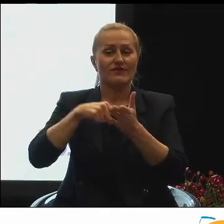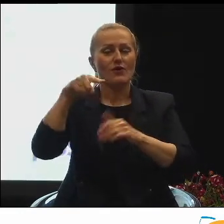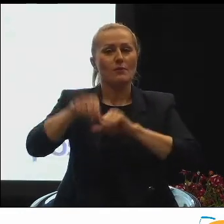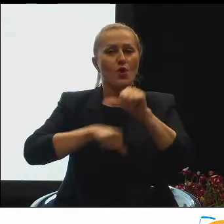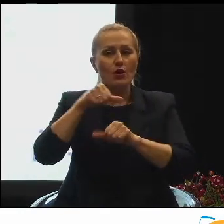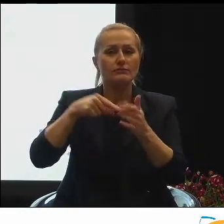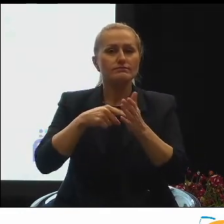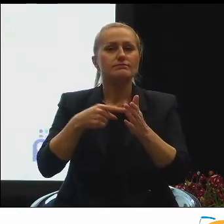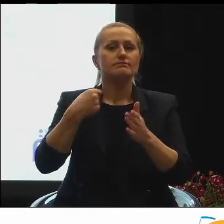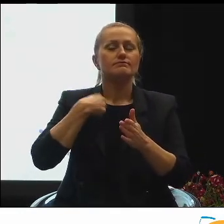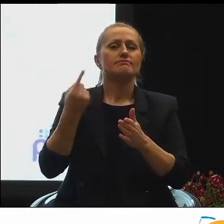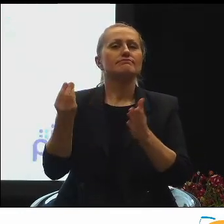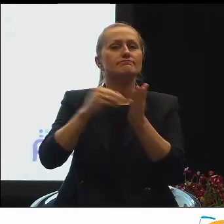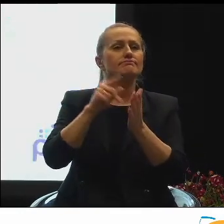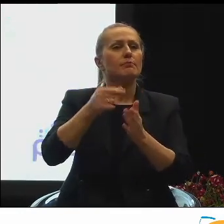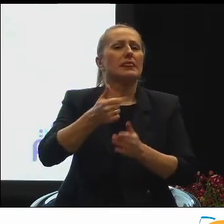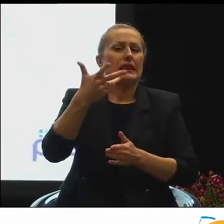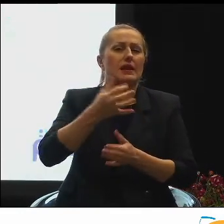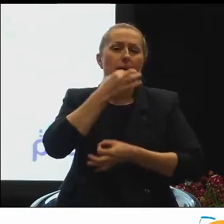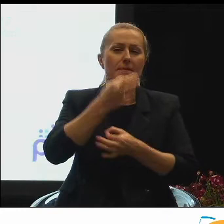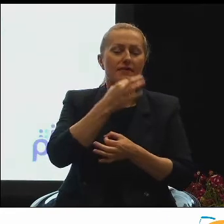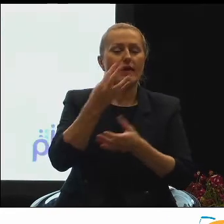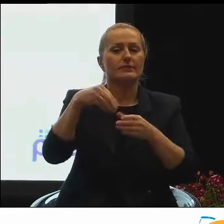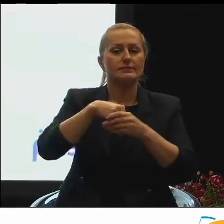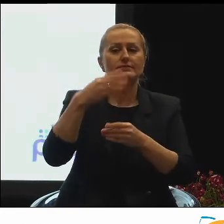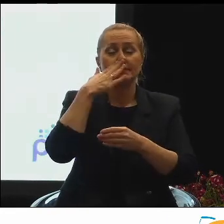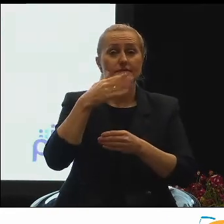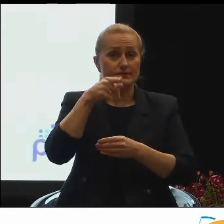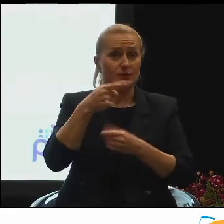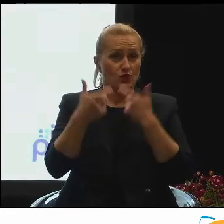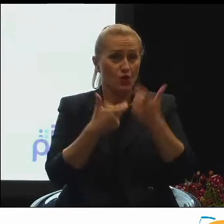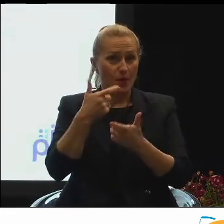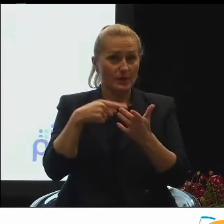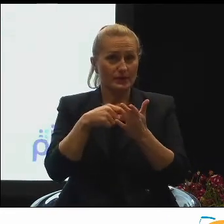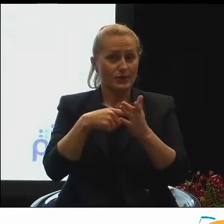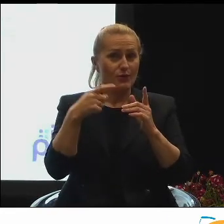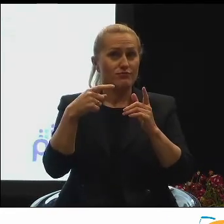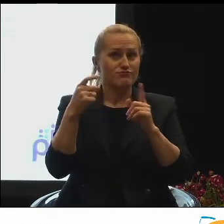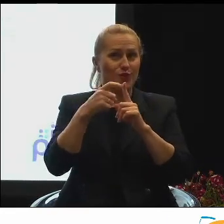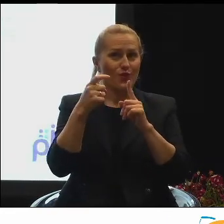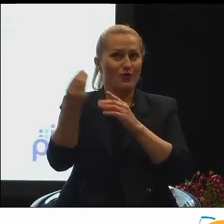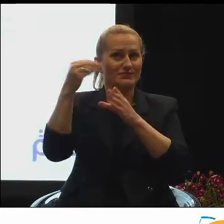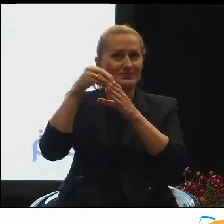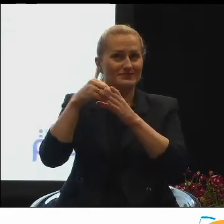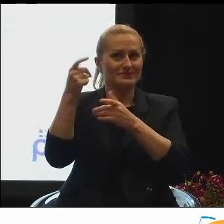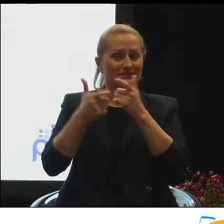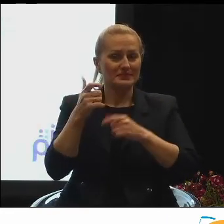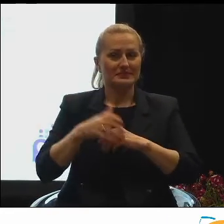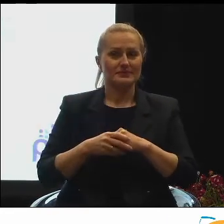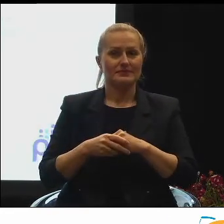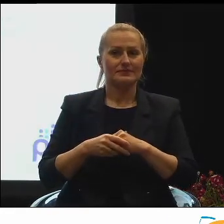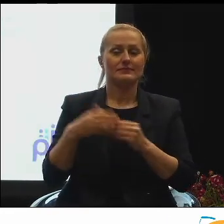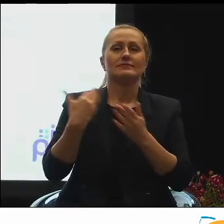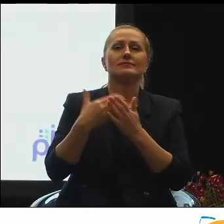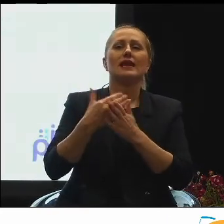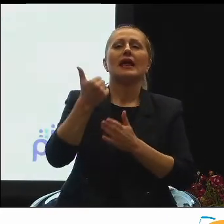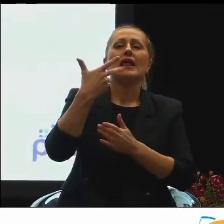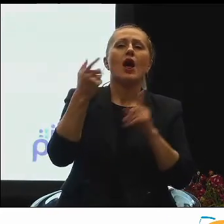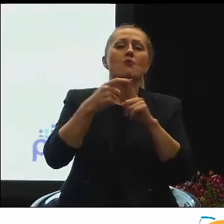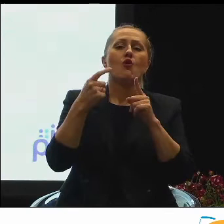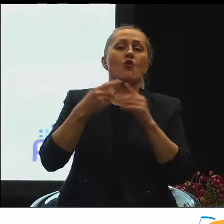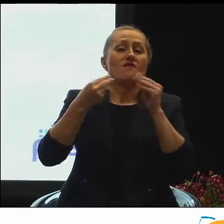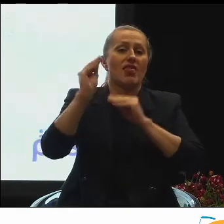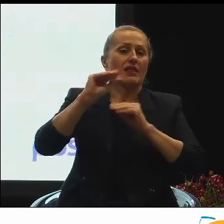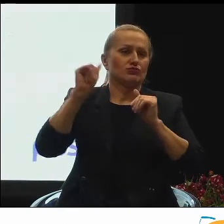kilka pytań do tych bloków punktowanych, co sprawiło też, że kilka punktów więcej